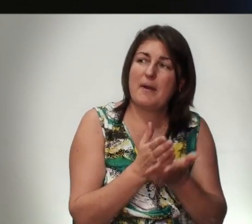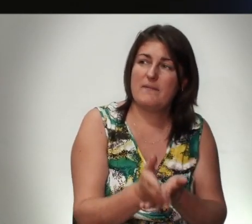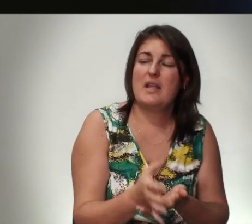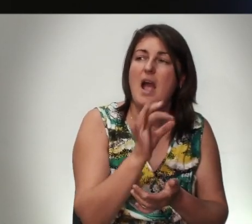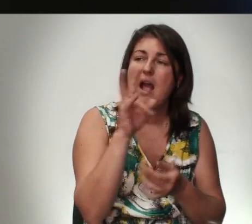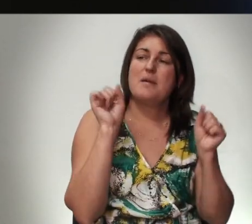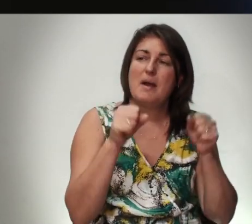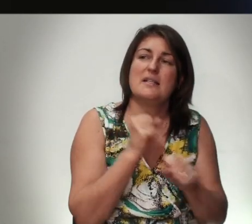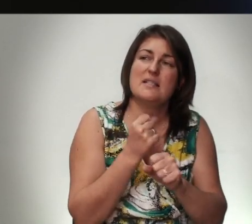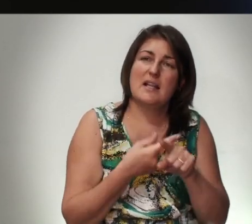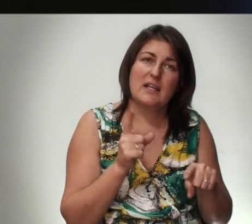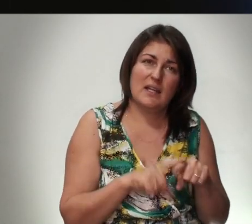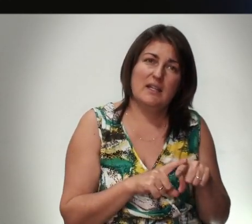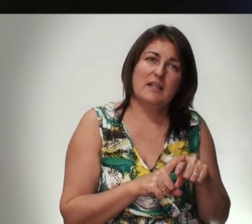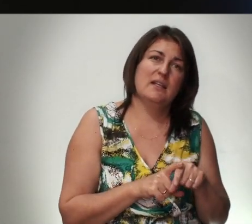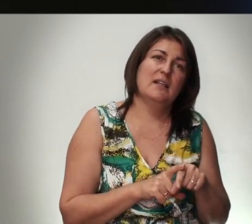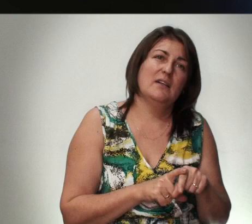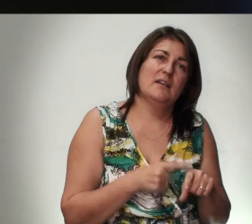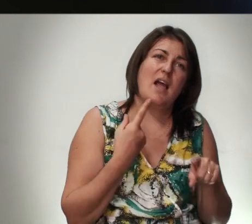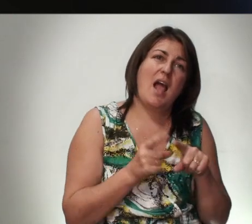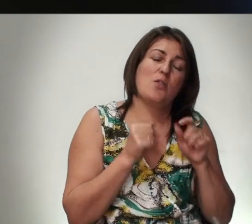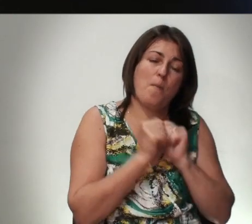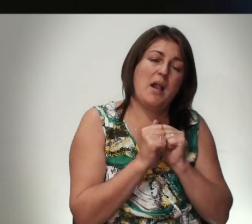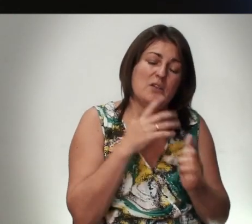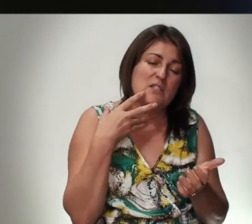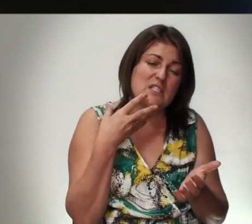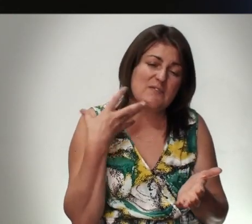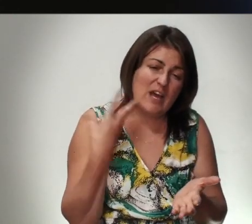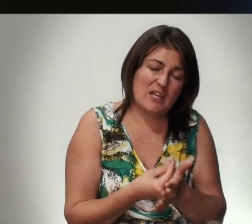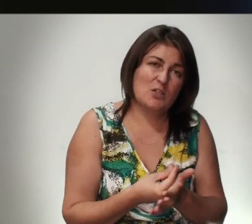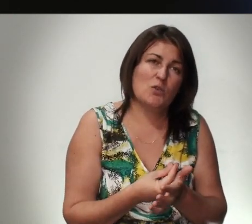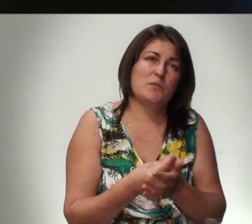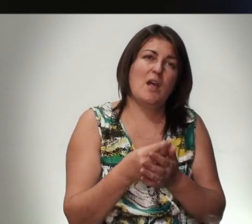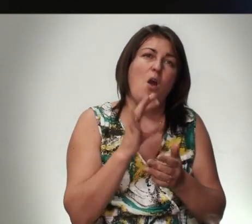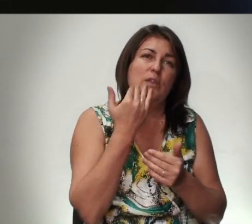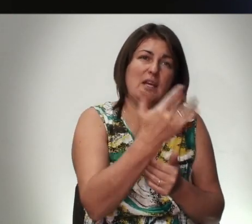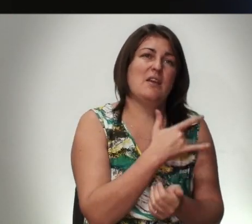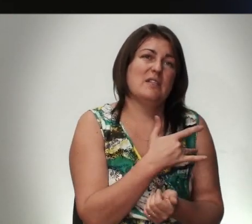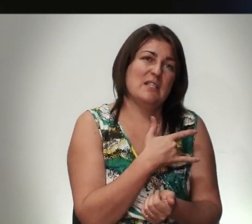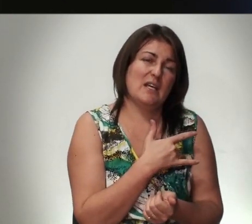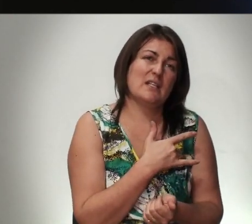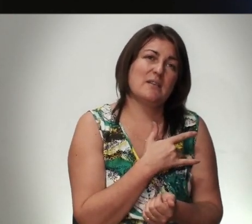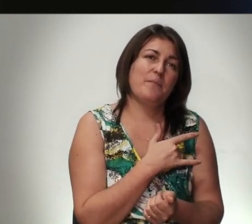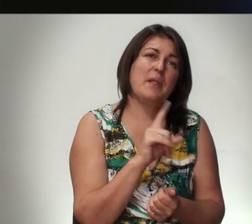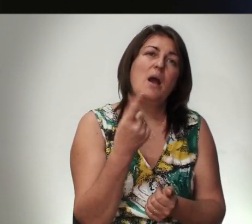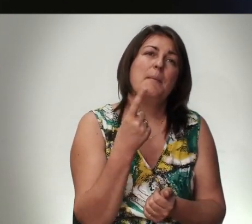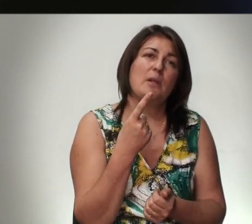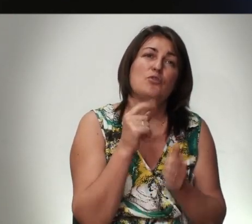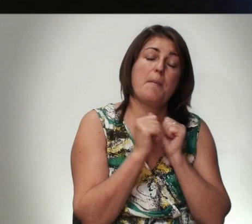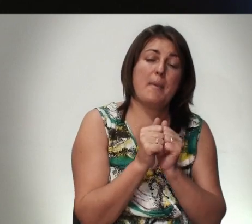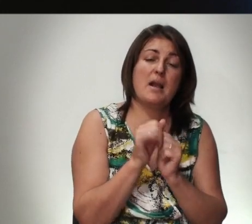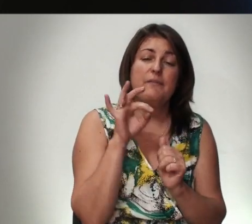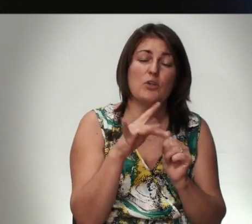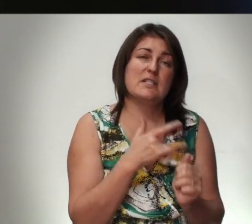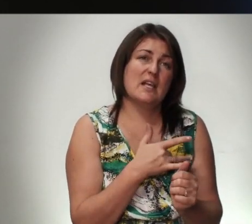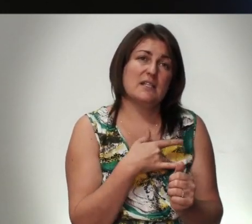Они Могли Сделать Это Эту Молитву Своей Собственной От Их Сердца Потому Что Молитва От